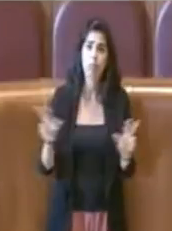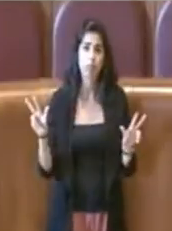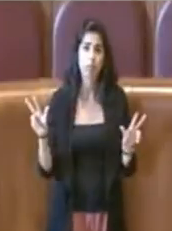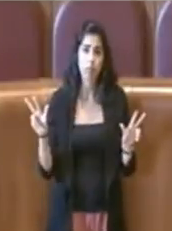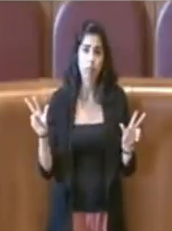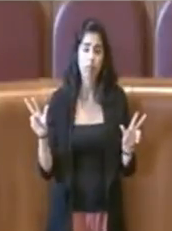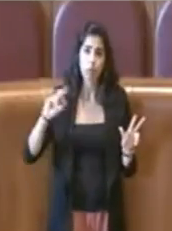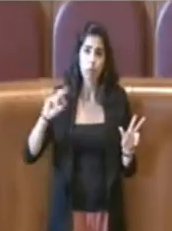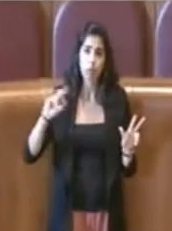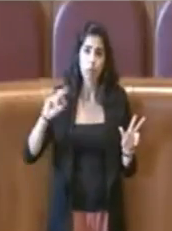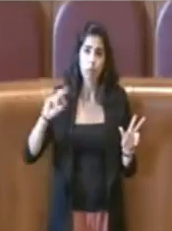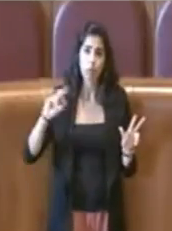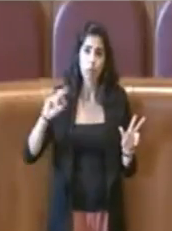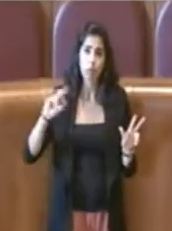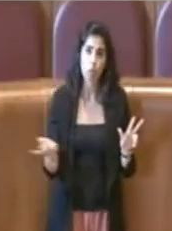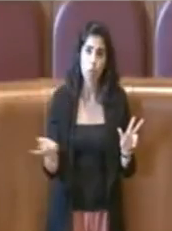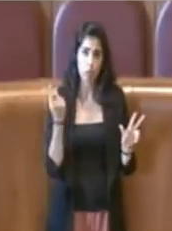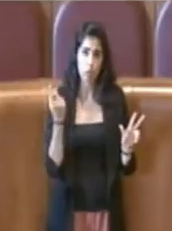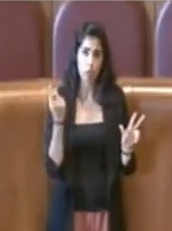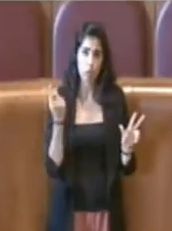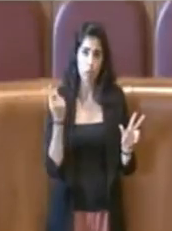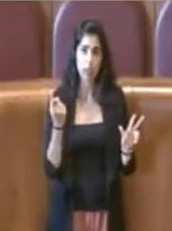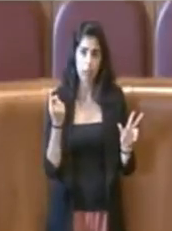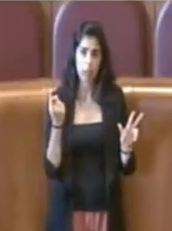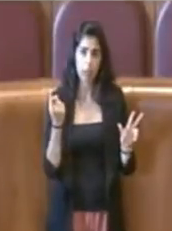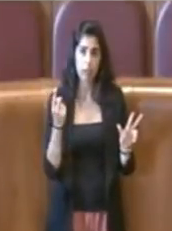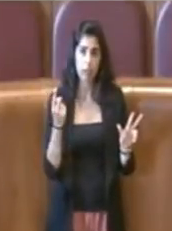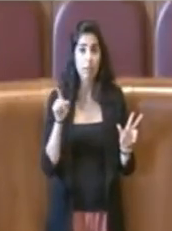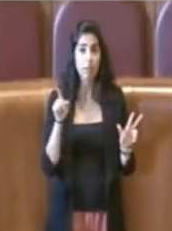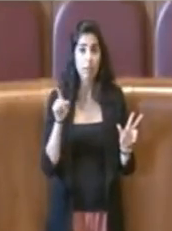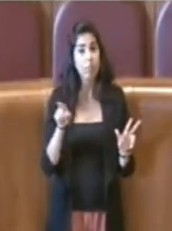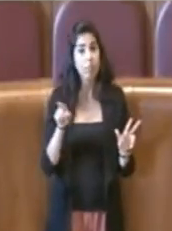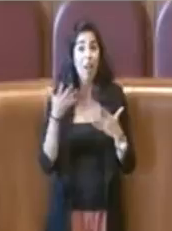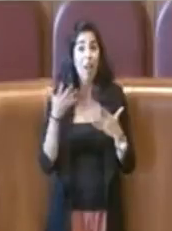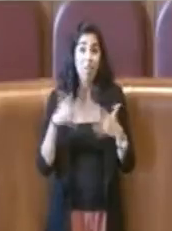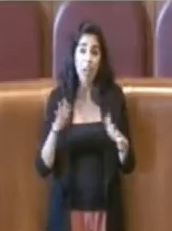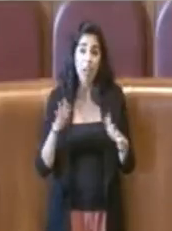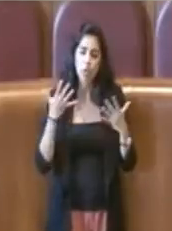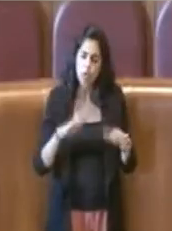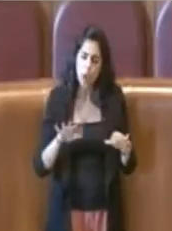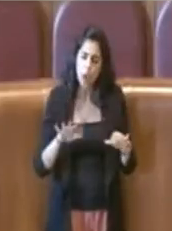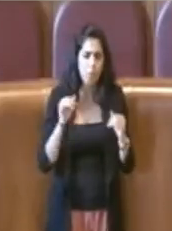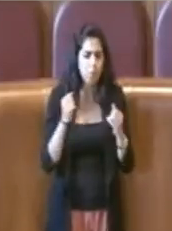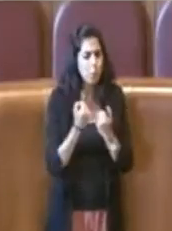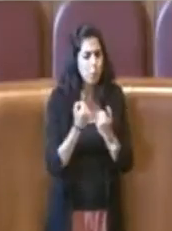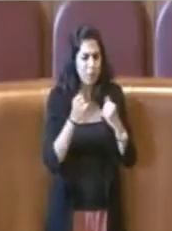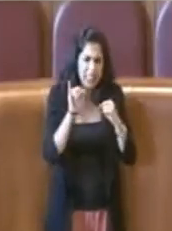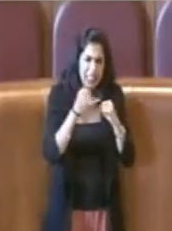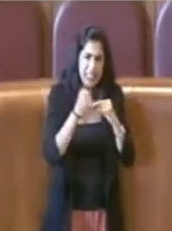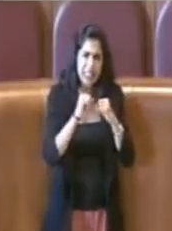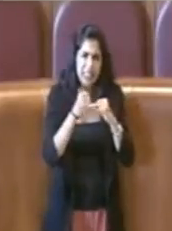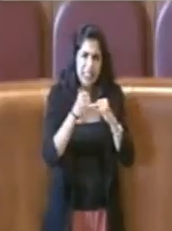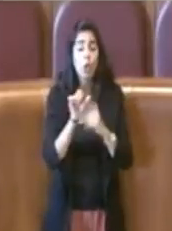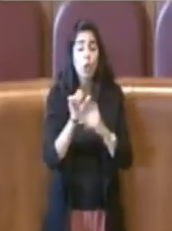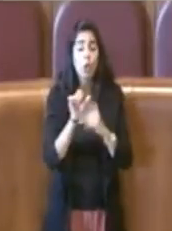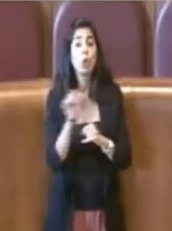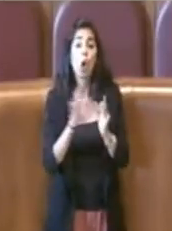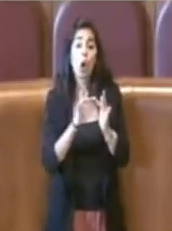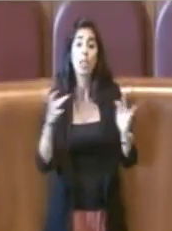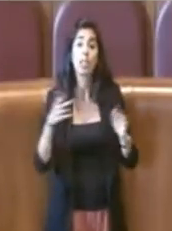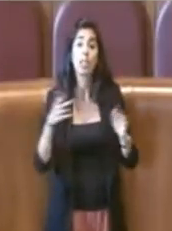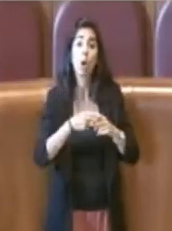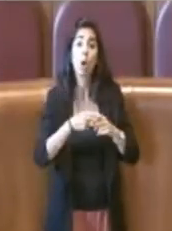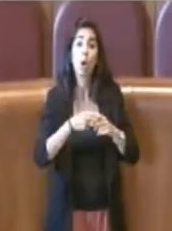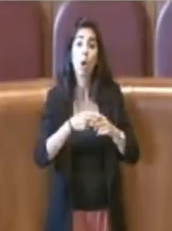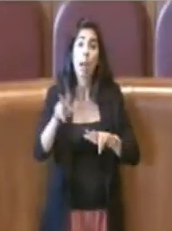dettato della delibera. C stata fatta una capillare pubblicità, ma non solo sul sito di Roma Capitale.